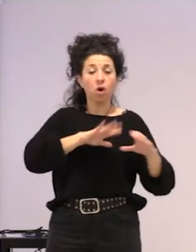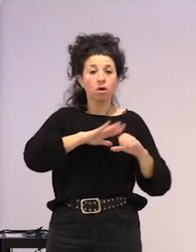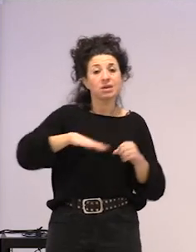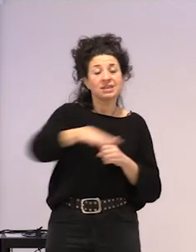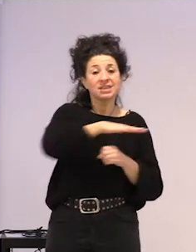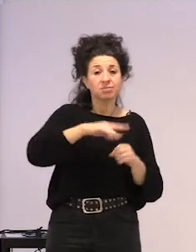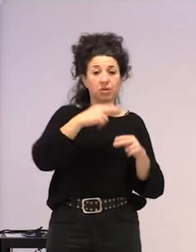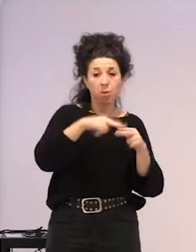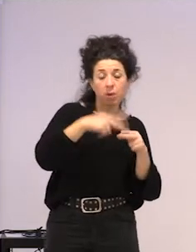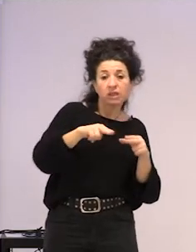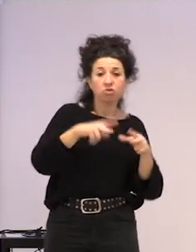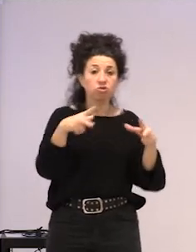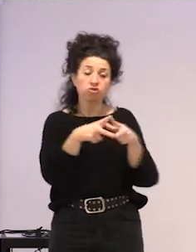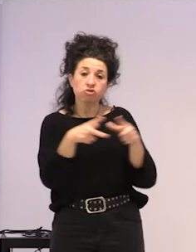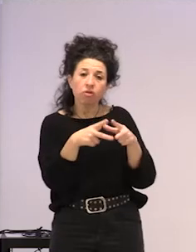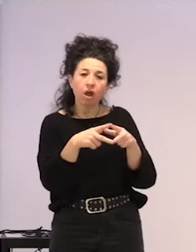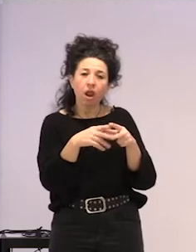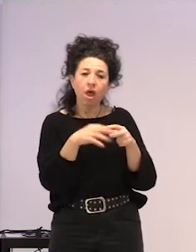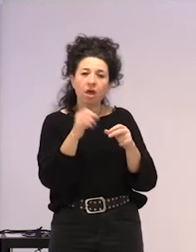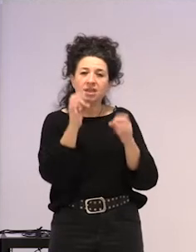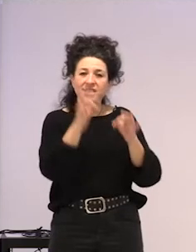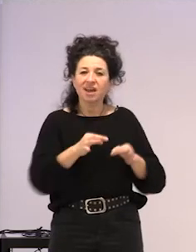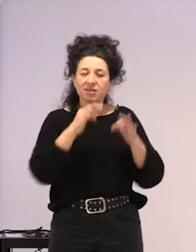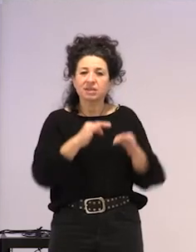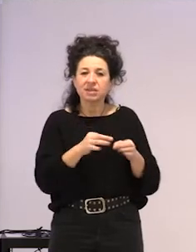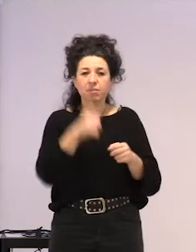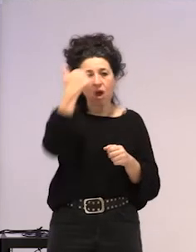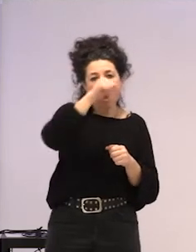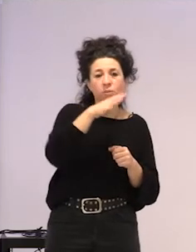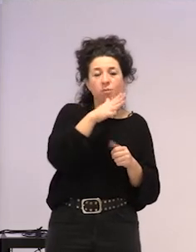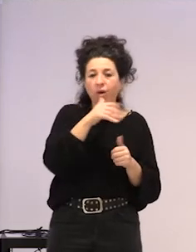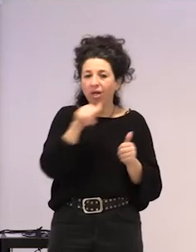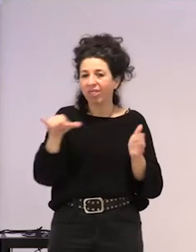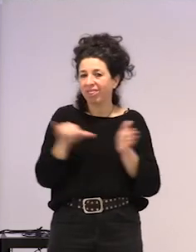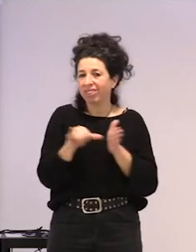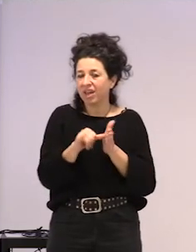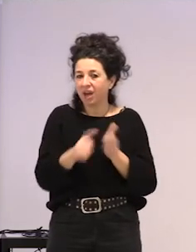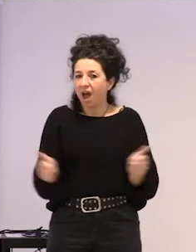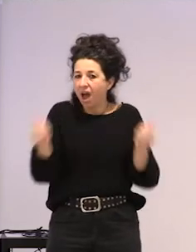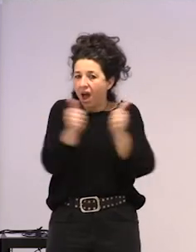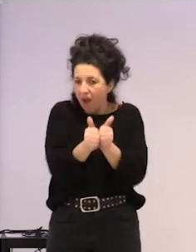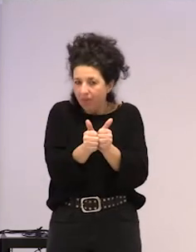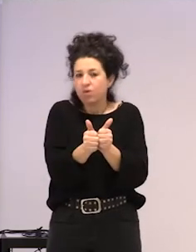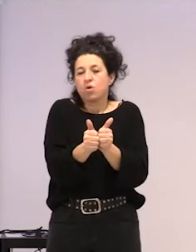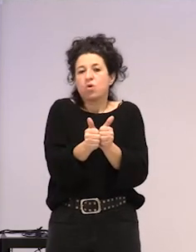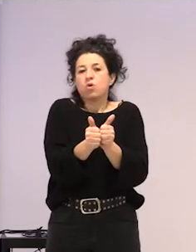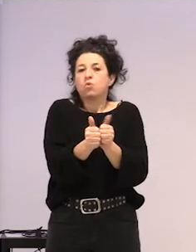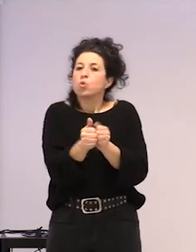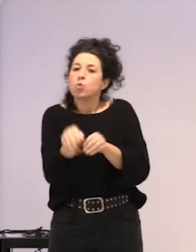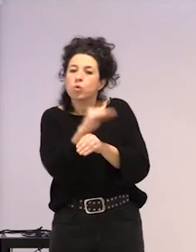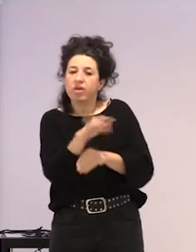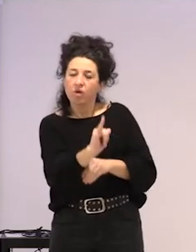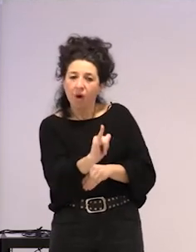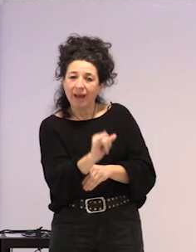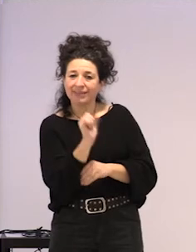soziopolitikoan beti gizonak egon direla, ez? Zaintzaile bat eukidutelako ondoan sarri emakume bat, Ba, ardura guztioiek